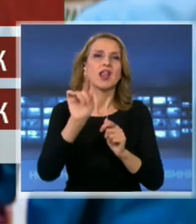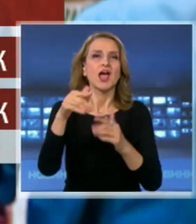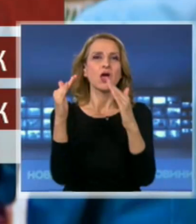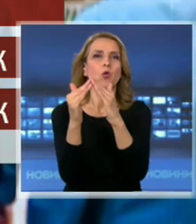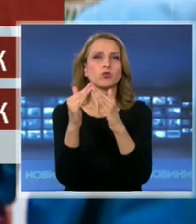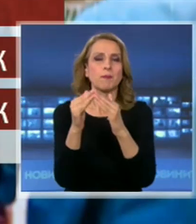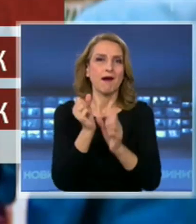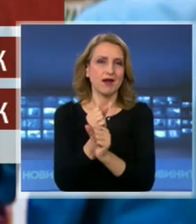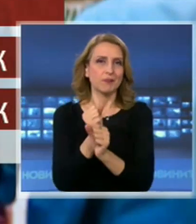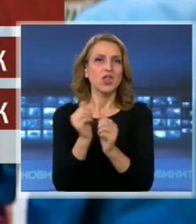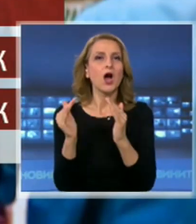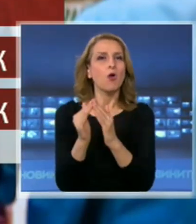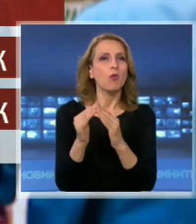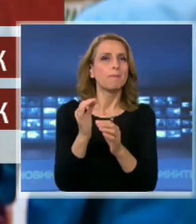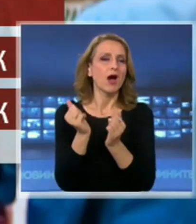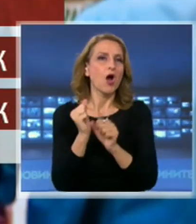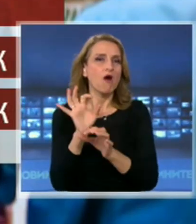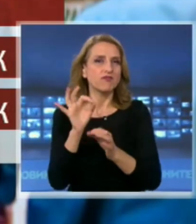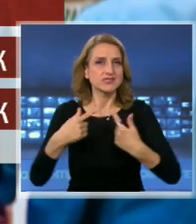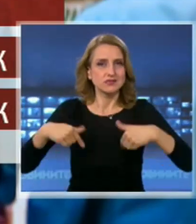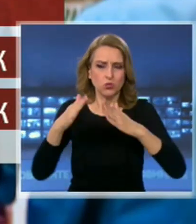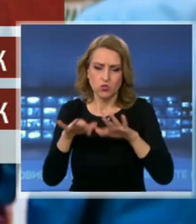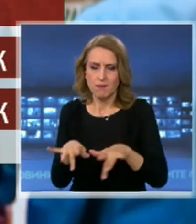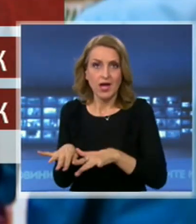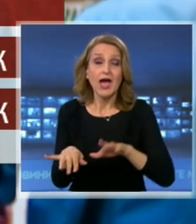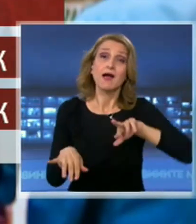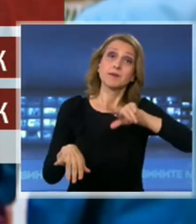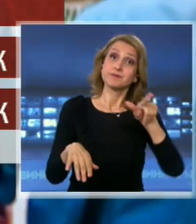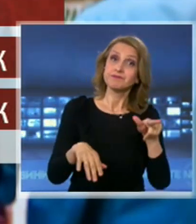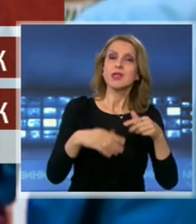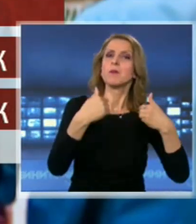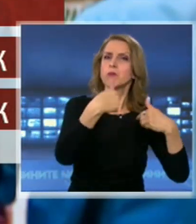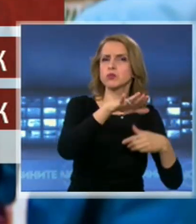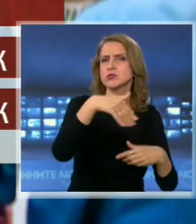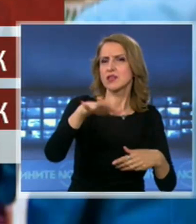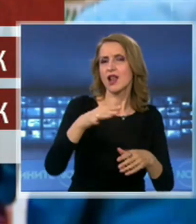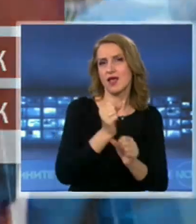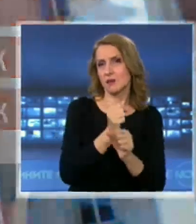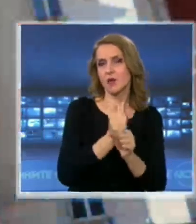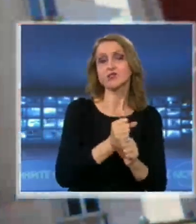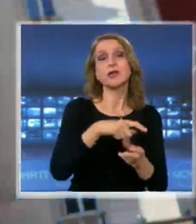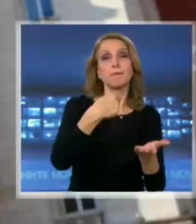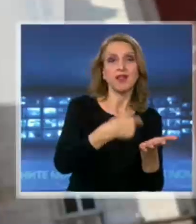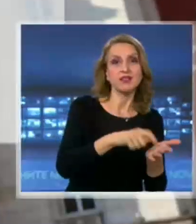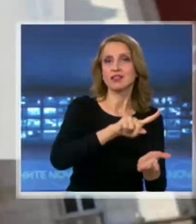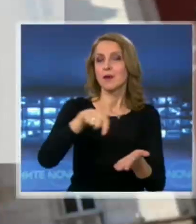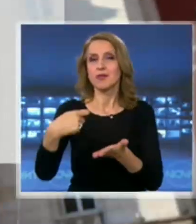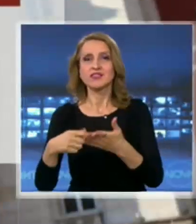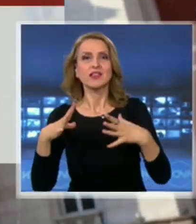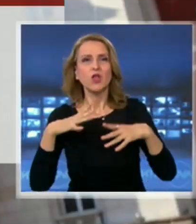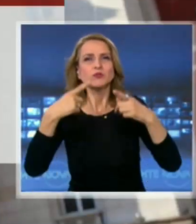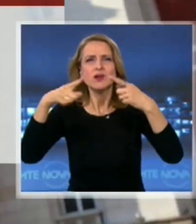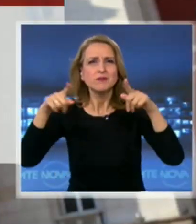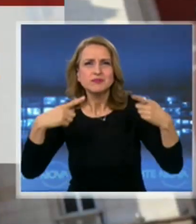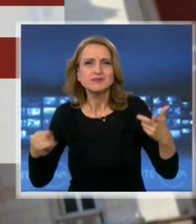Равен процент работодатели по 17% са пуснали служителите си в платен и в неплатен отпуск. На фона на всичко това